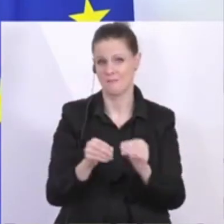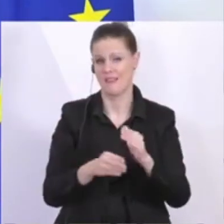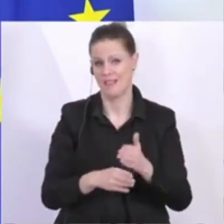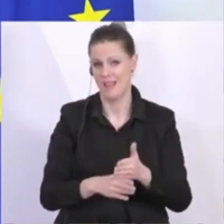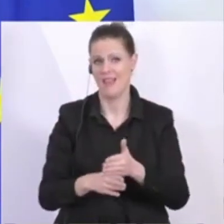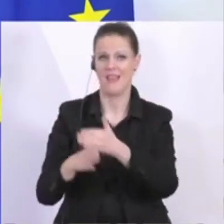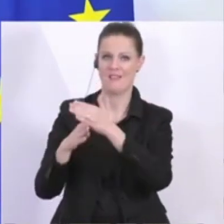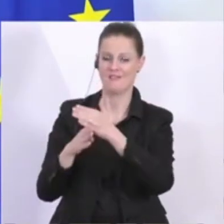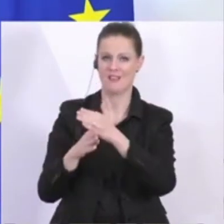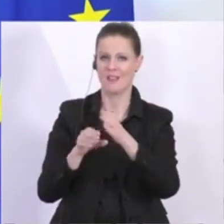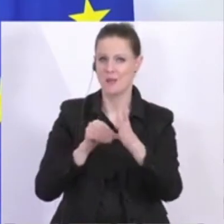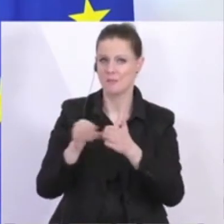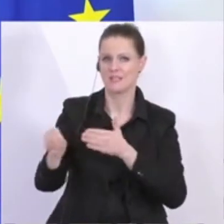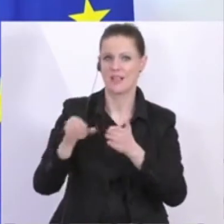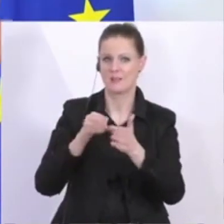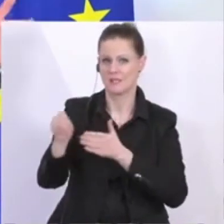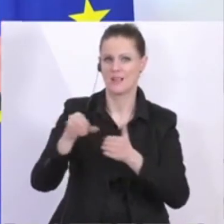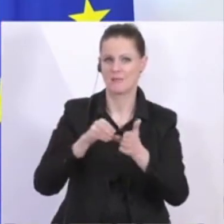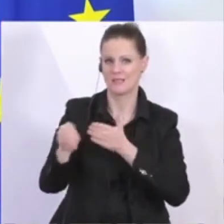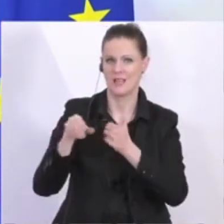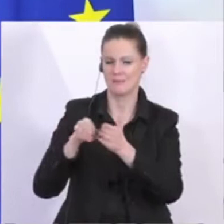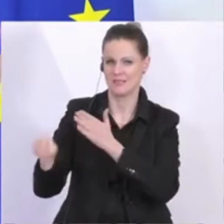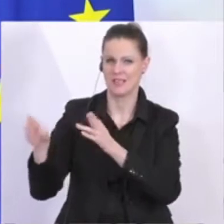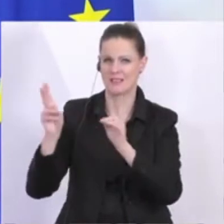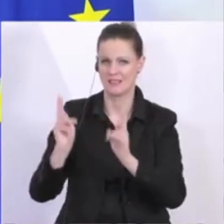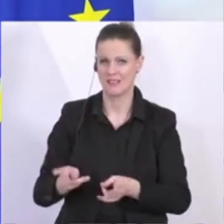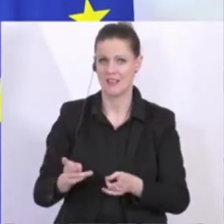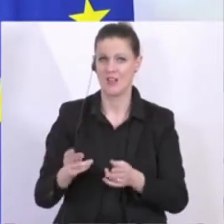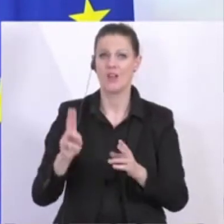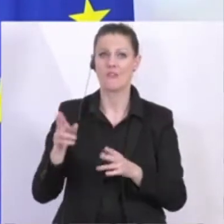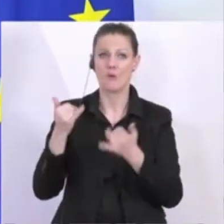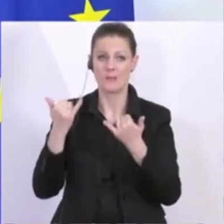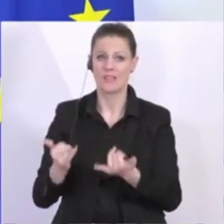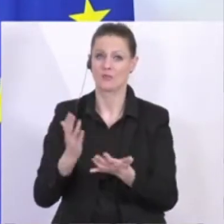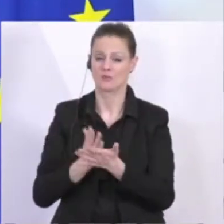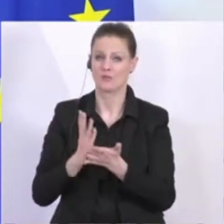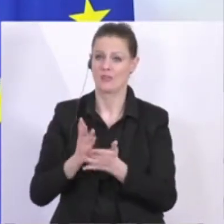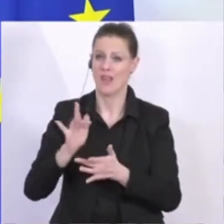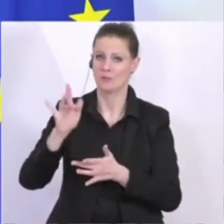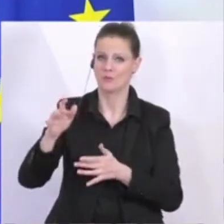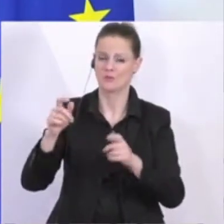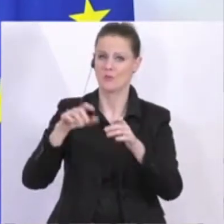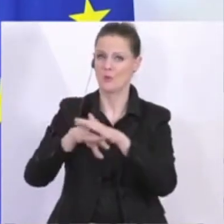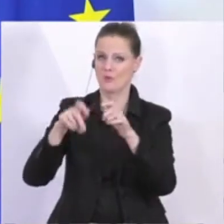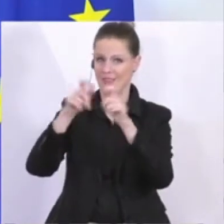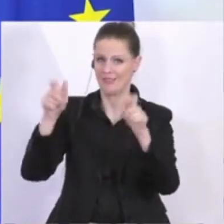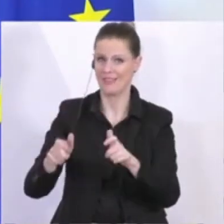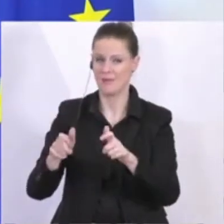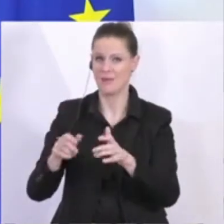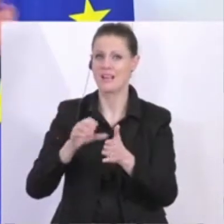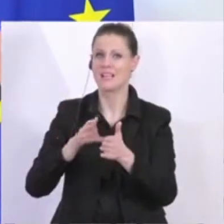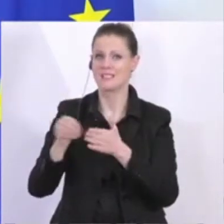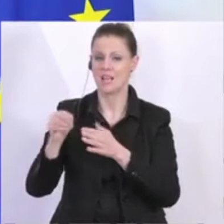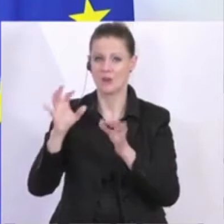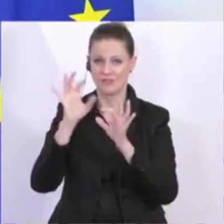ganzen Zahlungen fließen, weil da oder dort der einzelne Unternehmer jetzt schon ein Liquiditätsproblem haben könnte. Da müssen alle zusammen helfen.